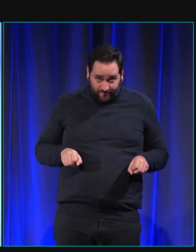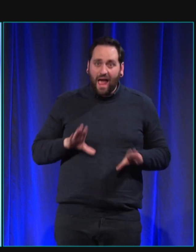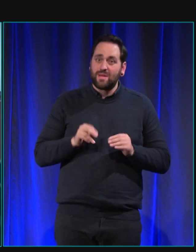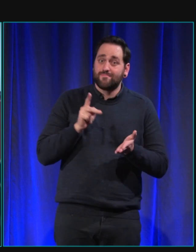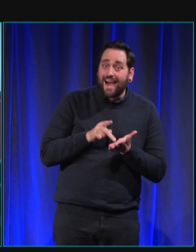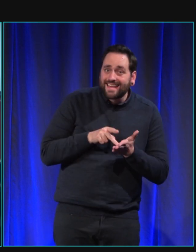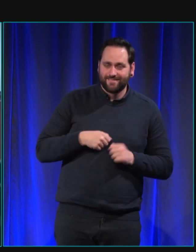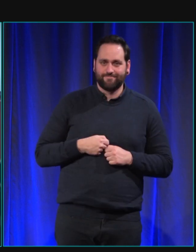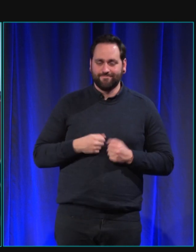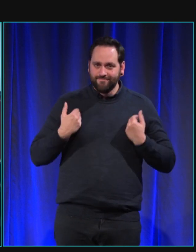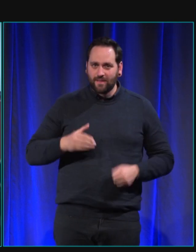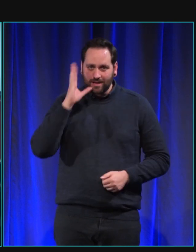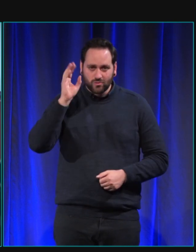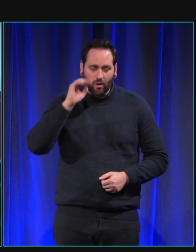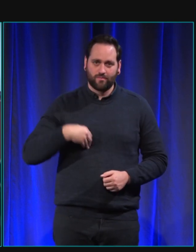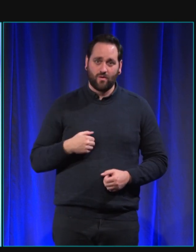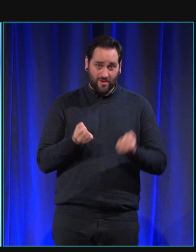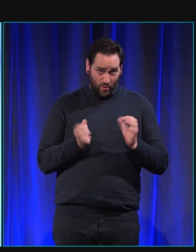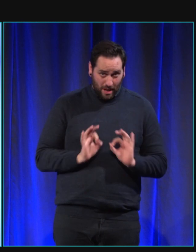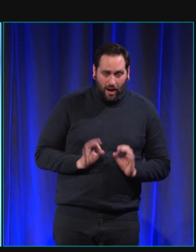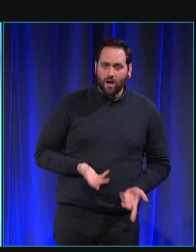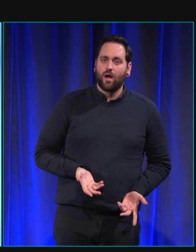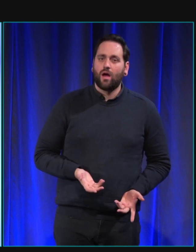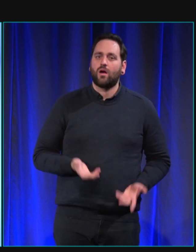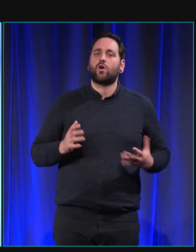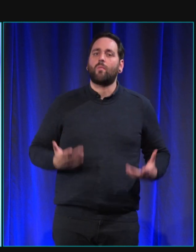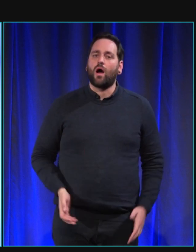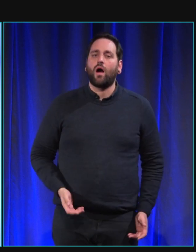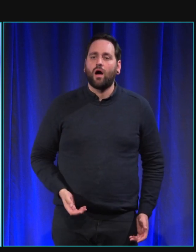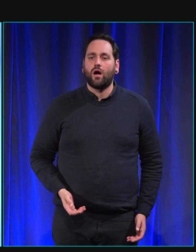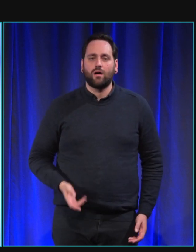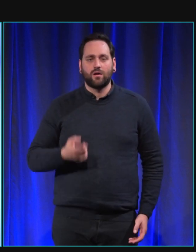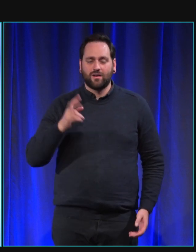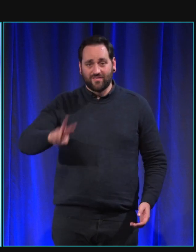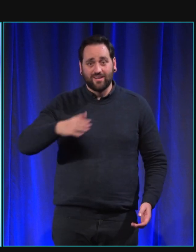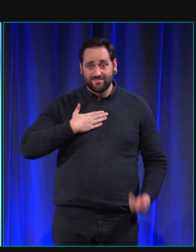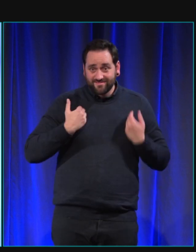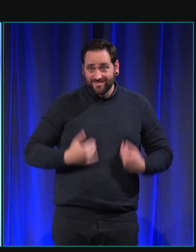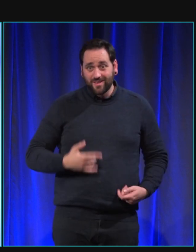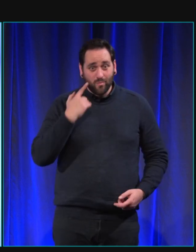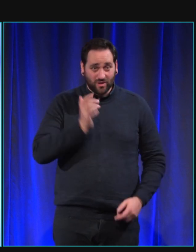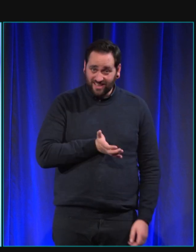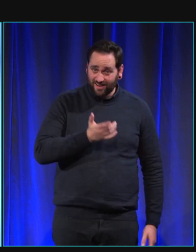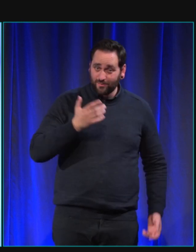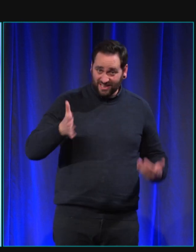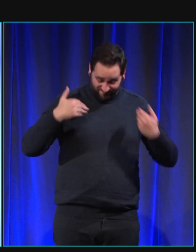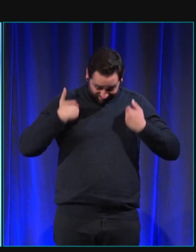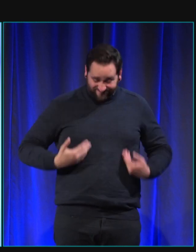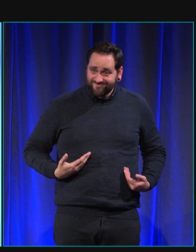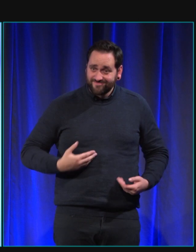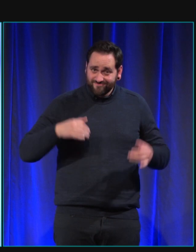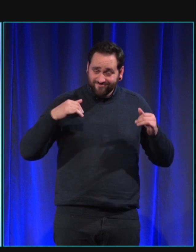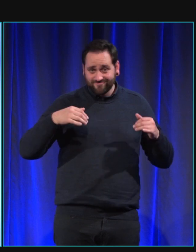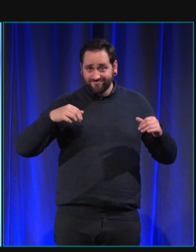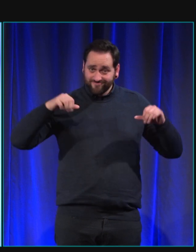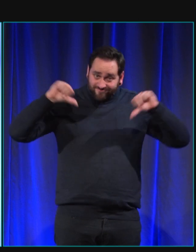voiture les transports sont pas accessibles enfin je fais le combo pas parfait du tout pour un chien par contre bah